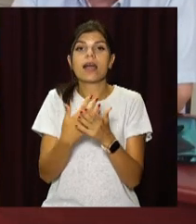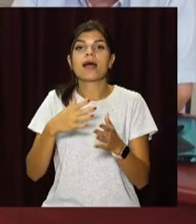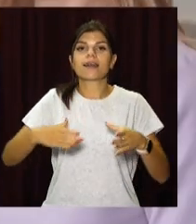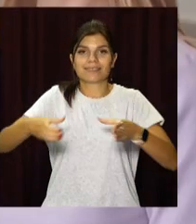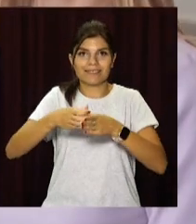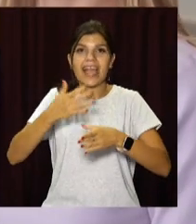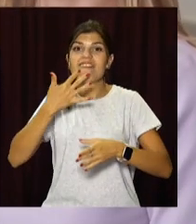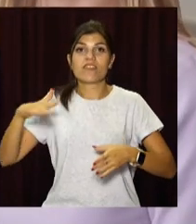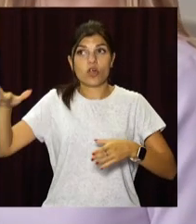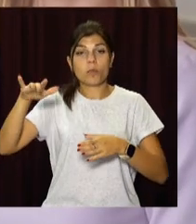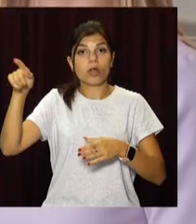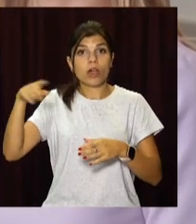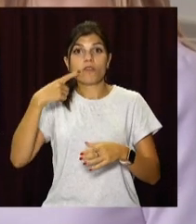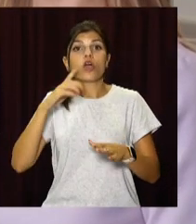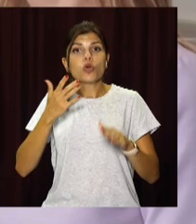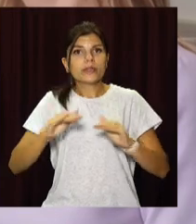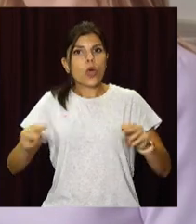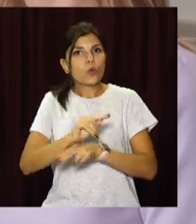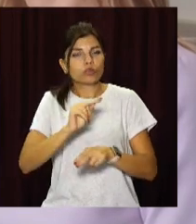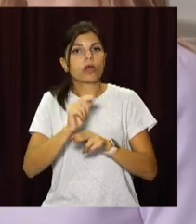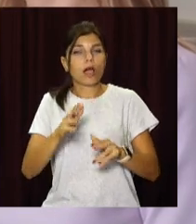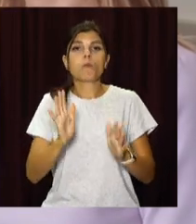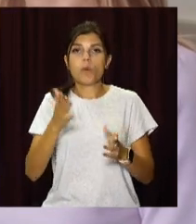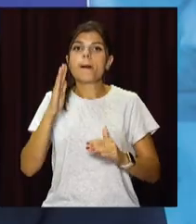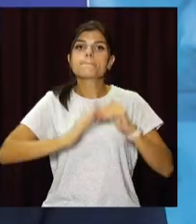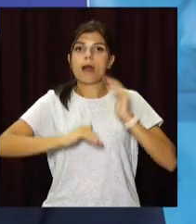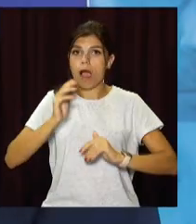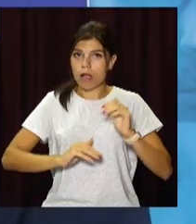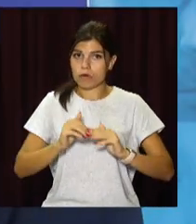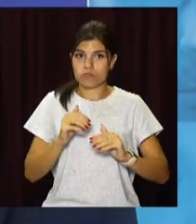протягом проєкту дітей ще й вчитимуть. Буде максимум практики.